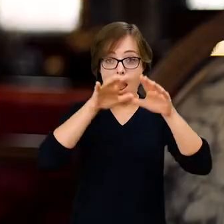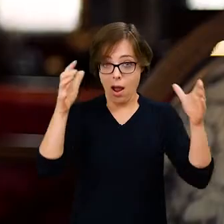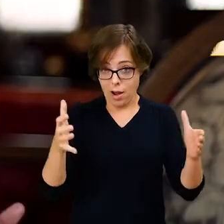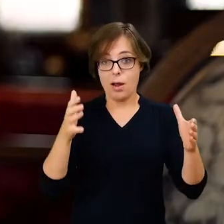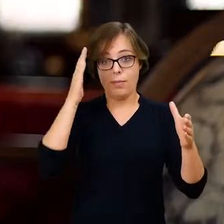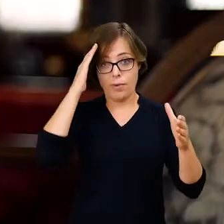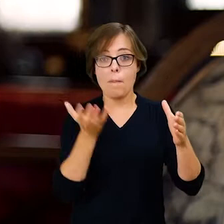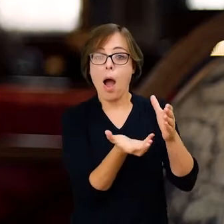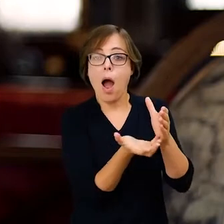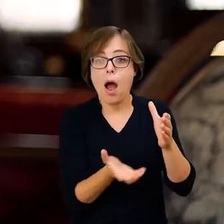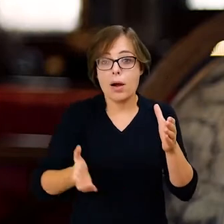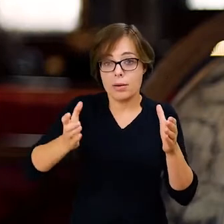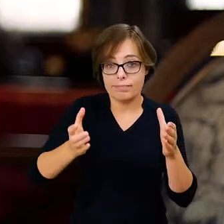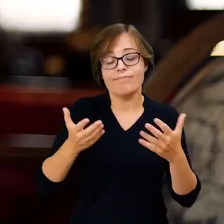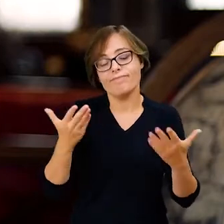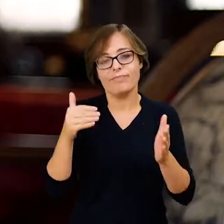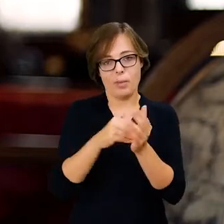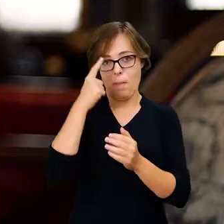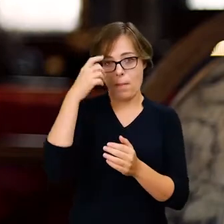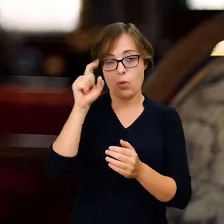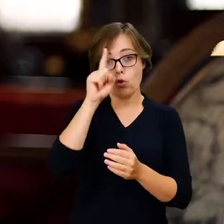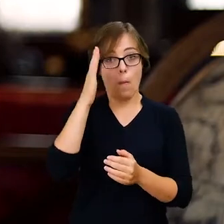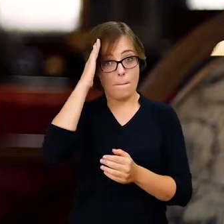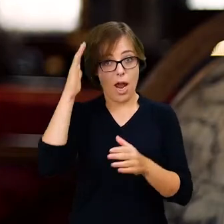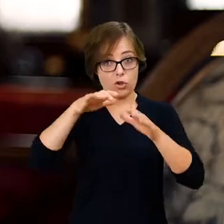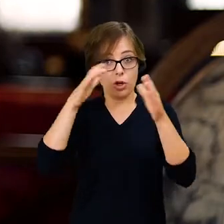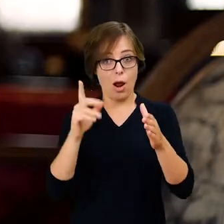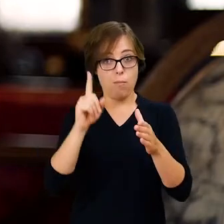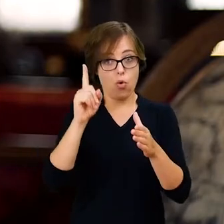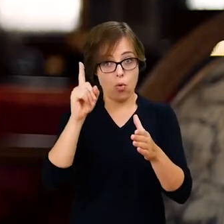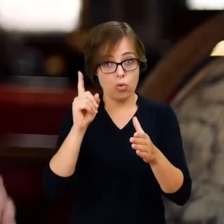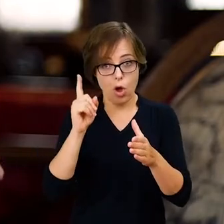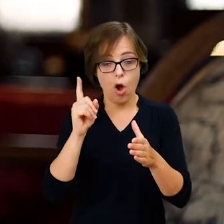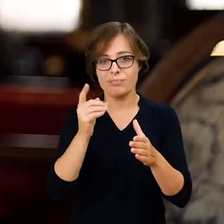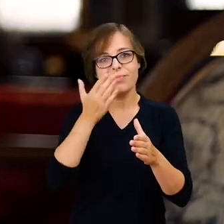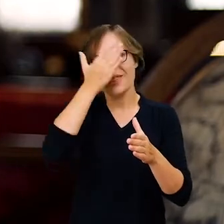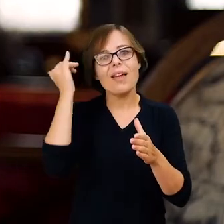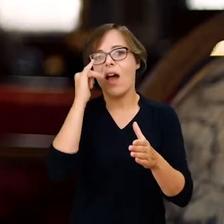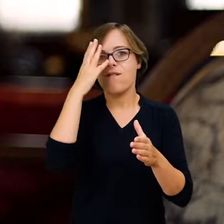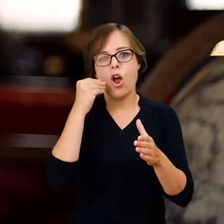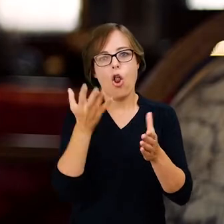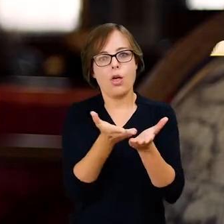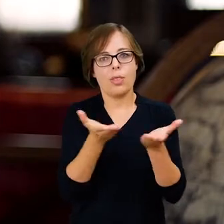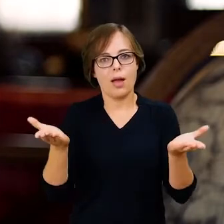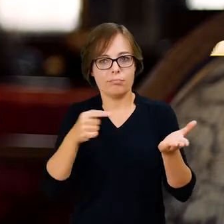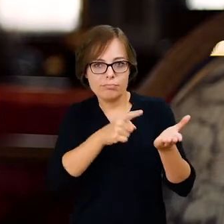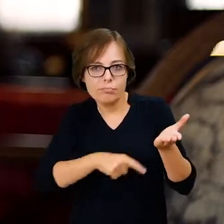mieszkańcy półkuli północnej nie są w stanie zobaczyć gwiazdozbiorów, które znajdują się poniżej równika. Dlatego w